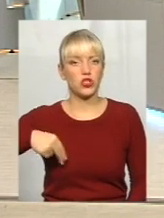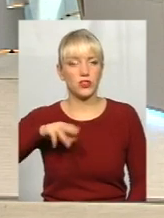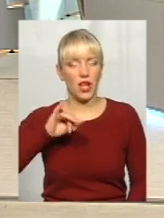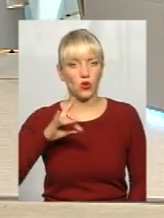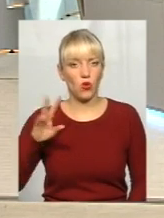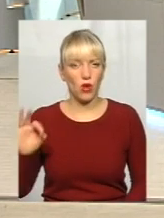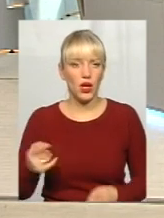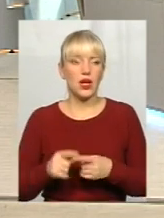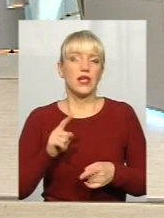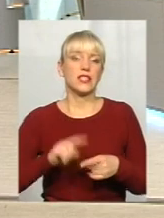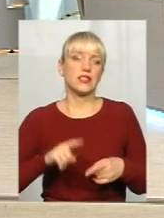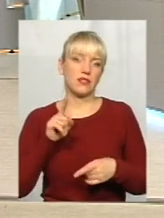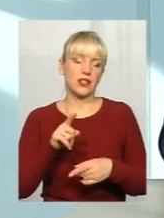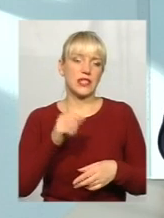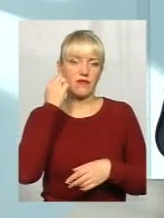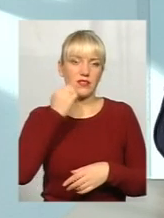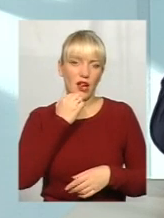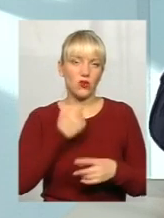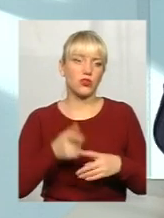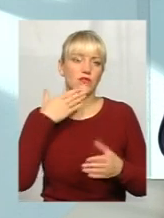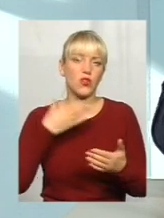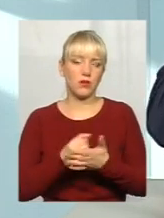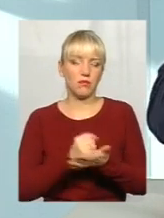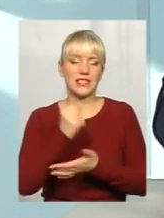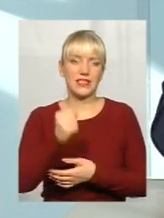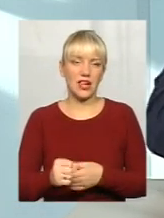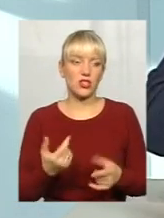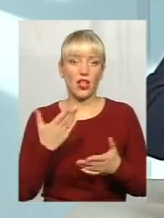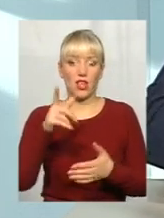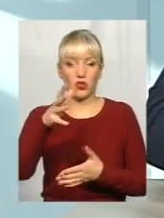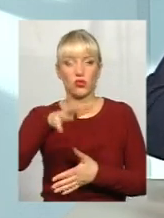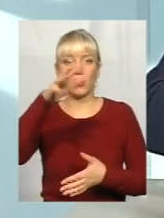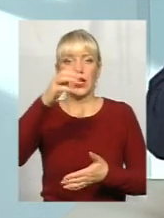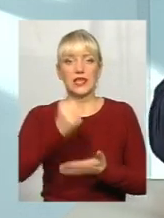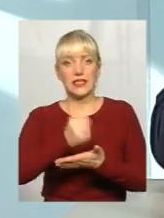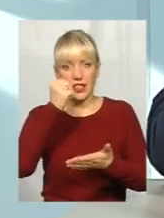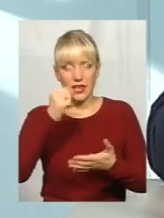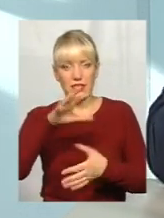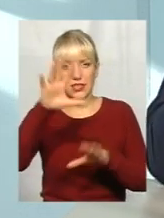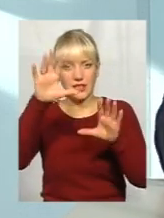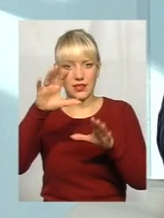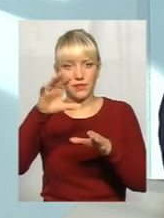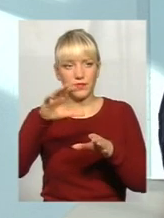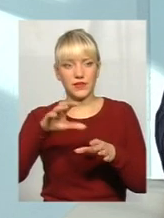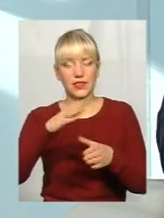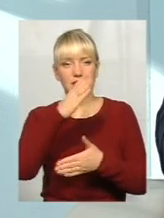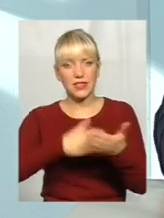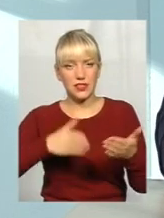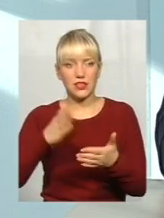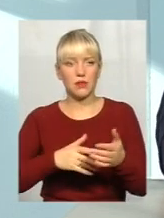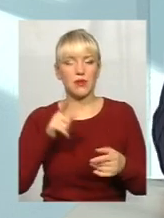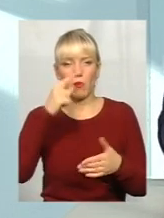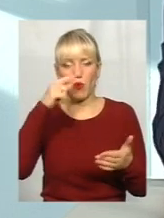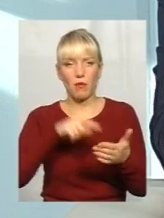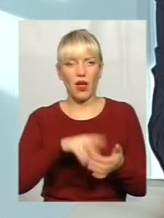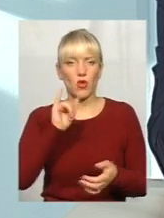йому завдячують і своїм призначенням, і якщо він їх зніме, вони бояться, щоб його не зняли. Вони повністю попали в його твердий кулак.